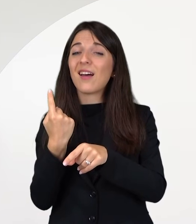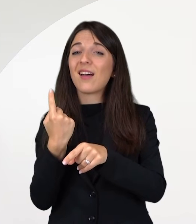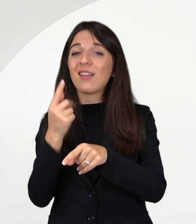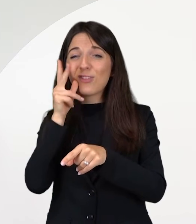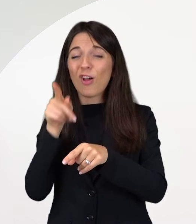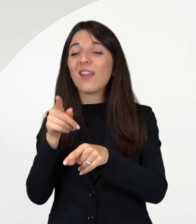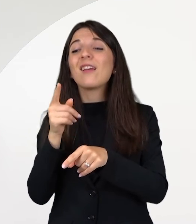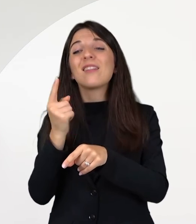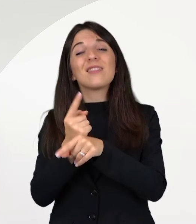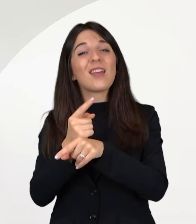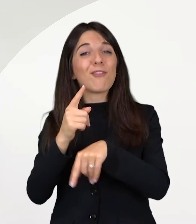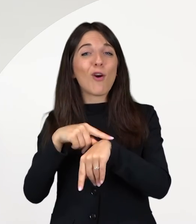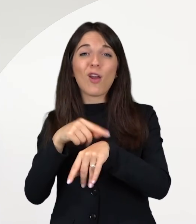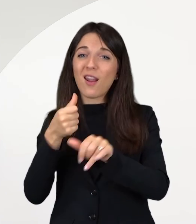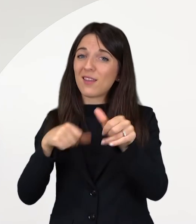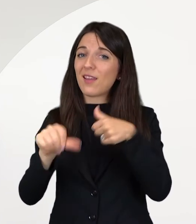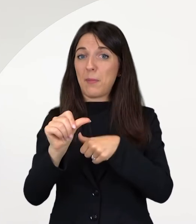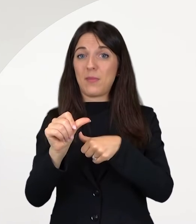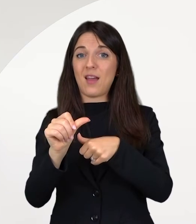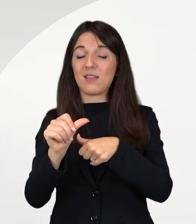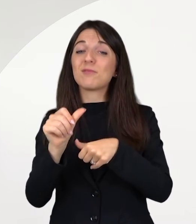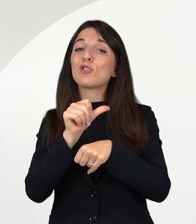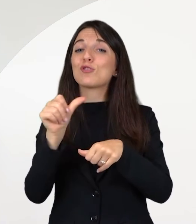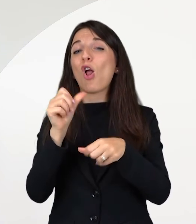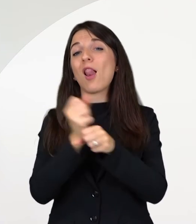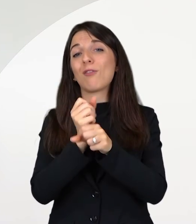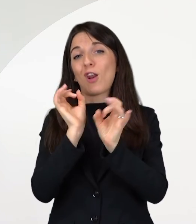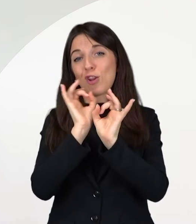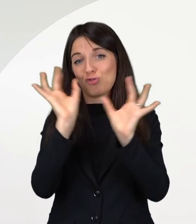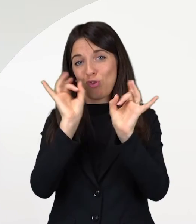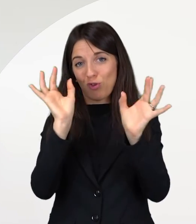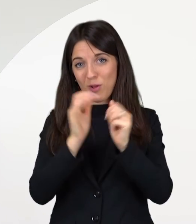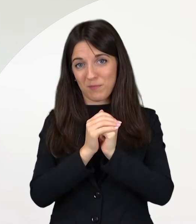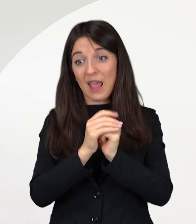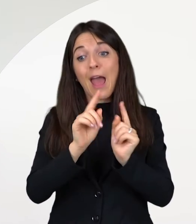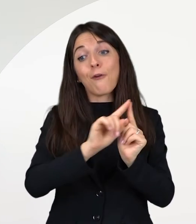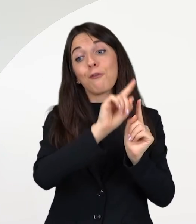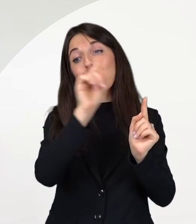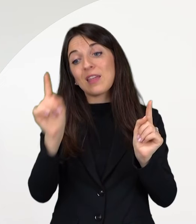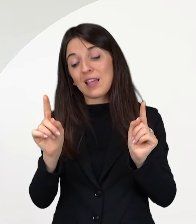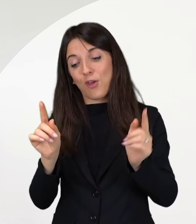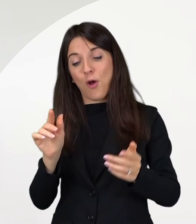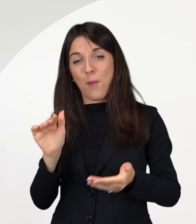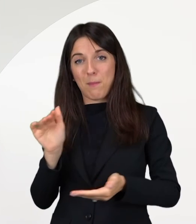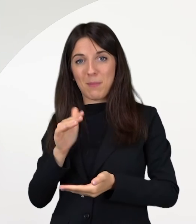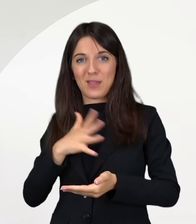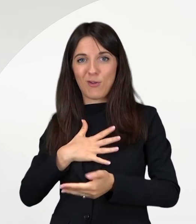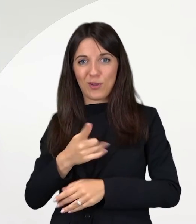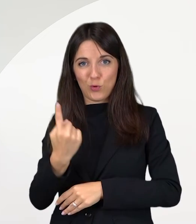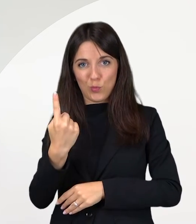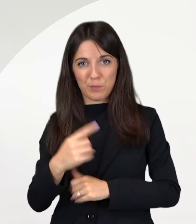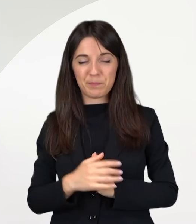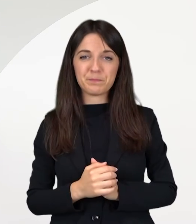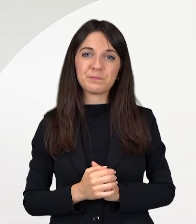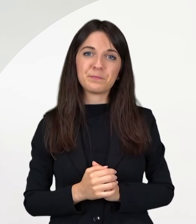la donna dovrà da subito essere adibita a mansioni su base diurna